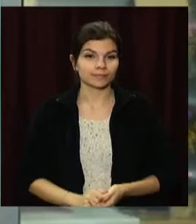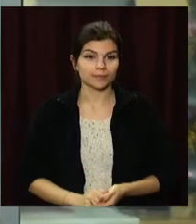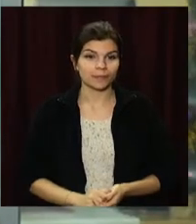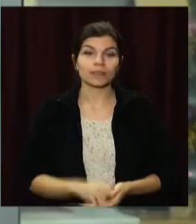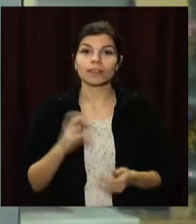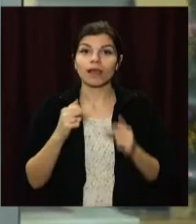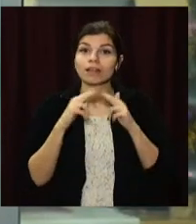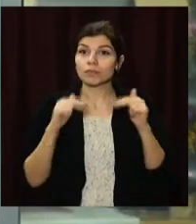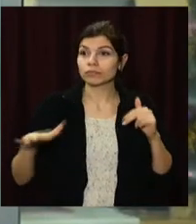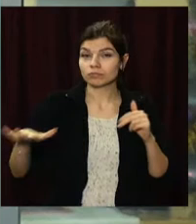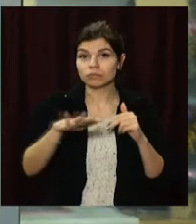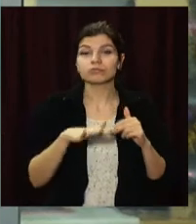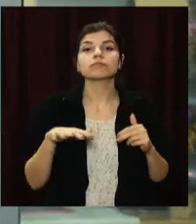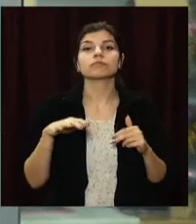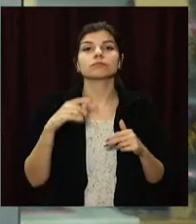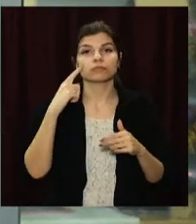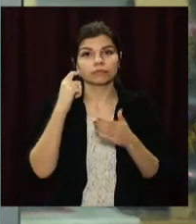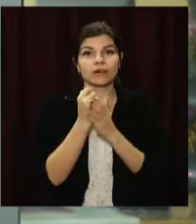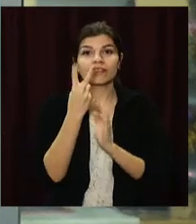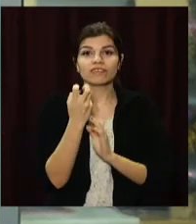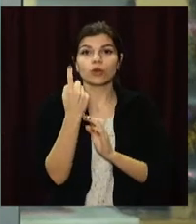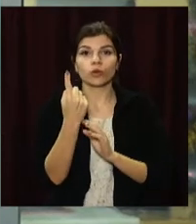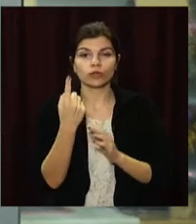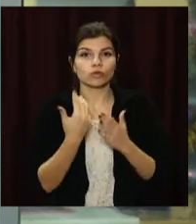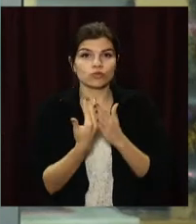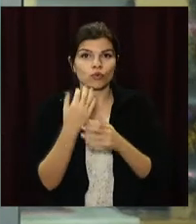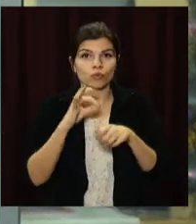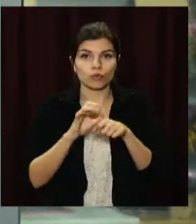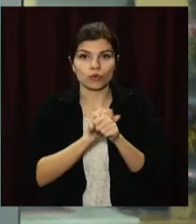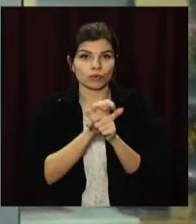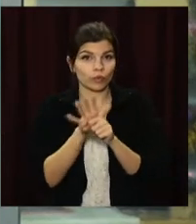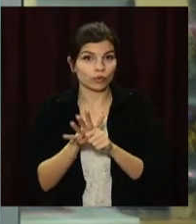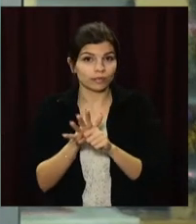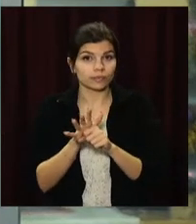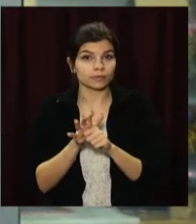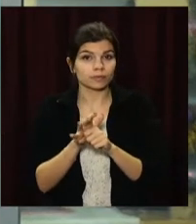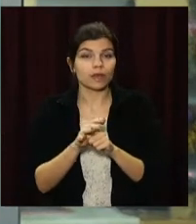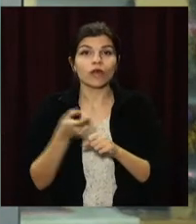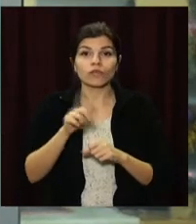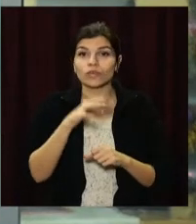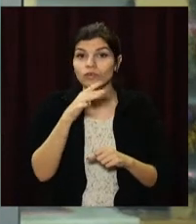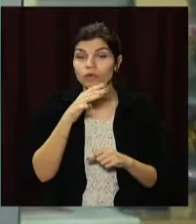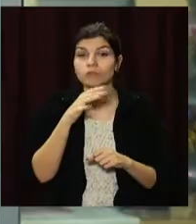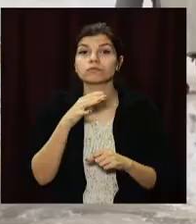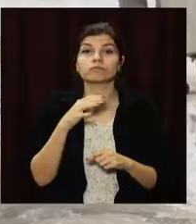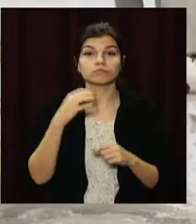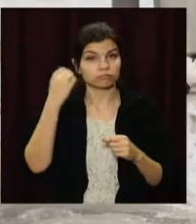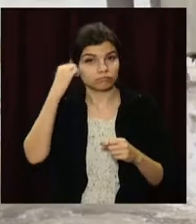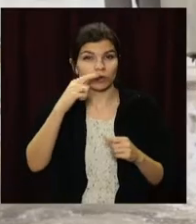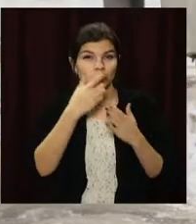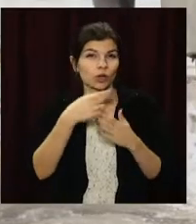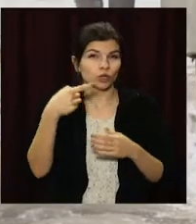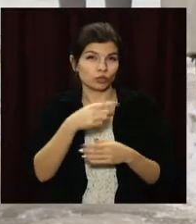На Дніпропетровщині підтвердили 201 новий випадок захворювання на коронавірус. В той же час недовго подолали понад